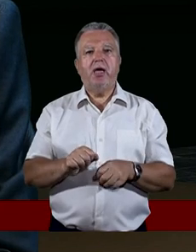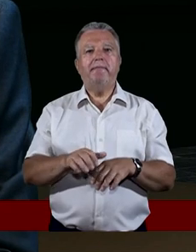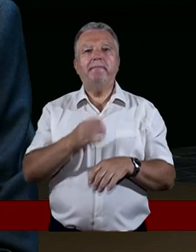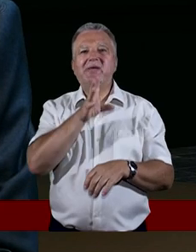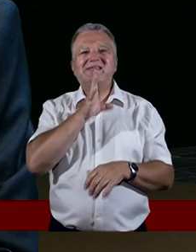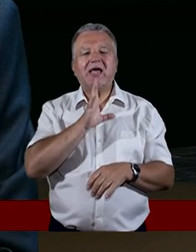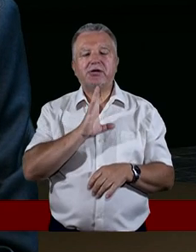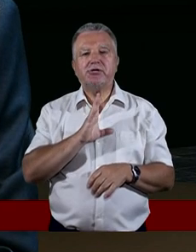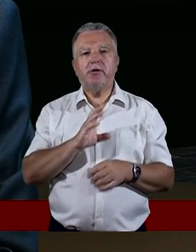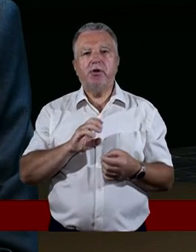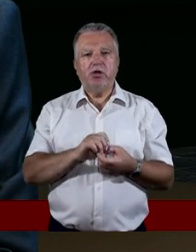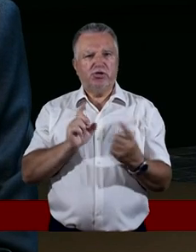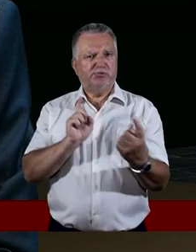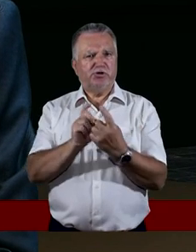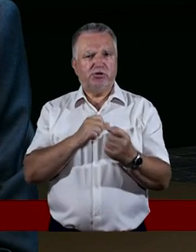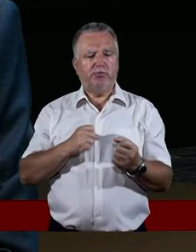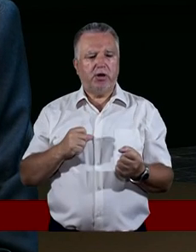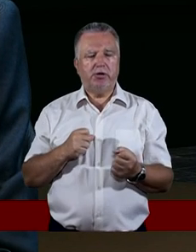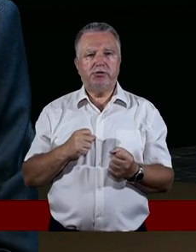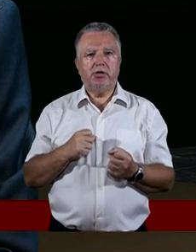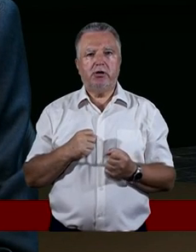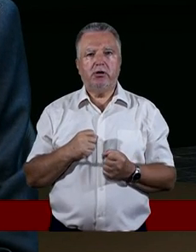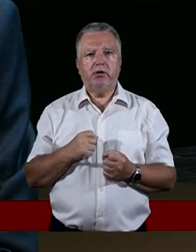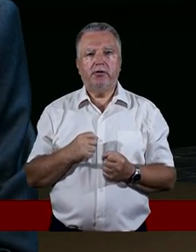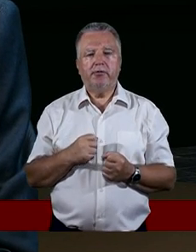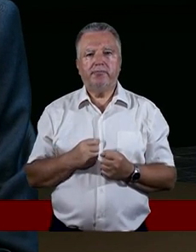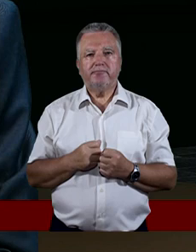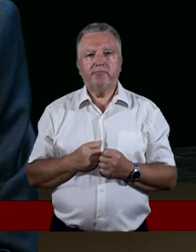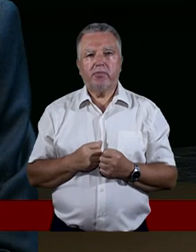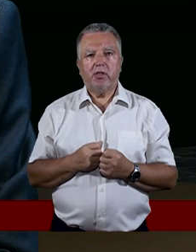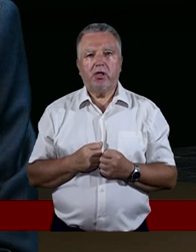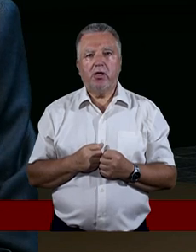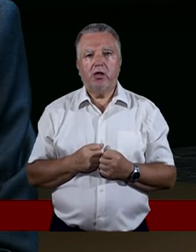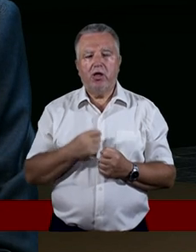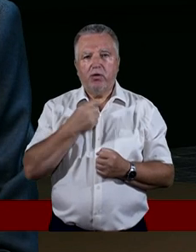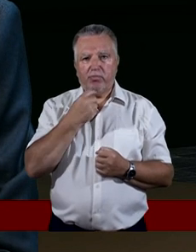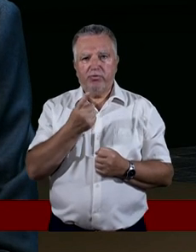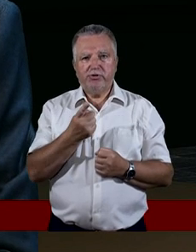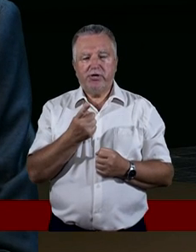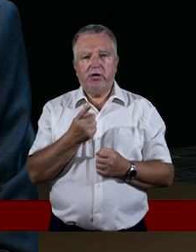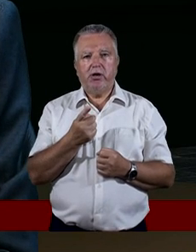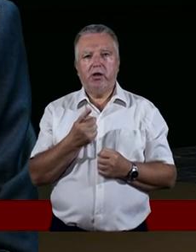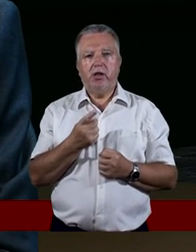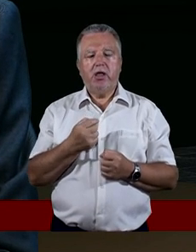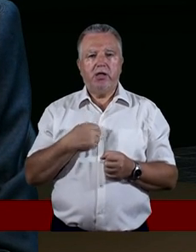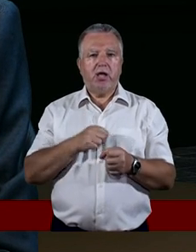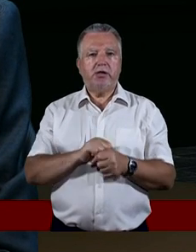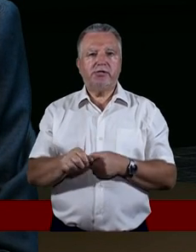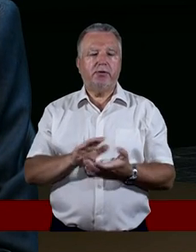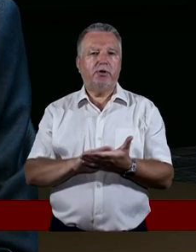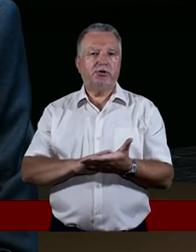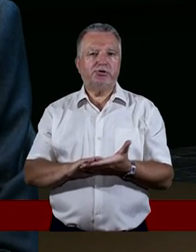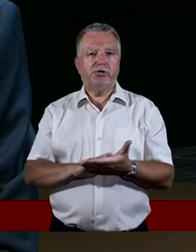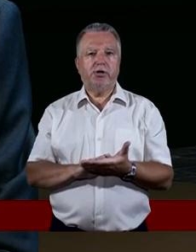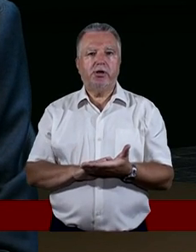sprzeciwiali i bluźnili, odrosnąwszy szaty, rzekł do nich krew wasza na głowę waszą, ja jestem czysty od tej chwili, pójdę do pogan.